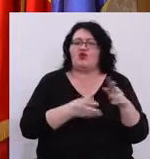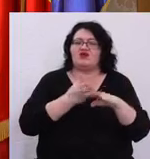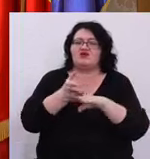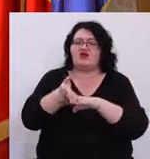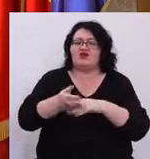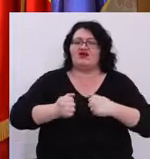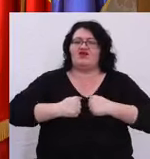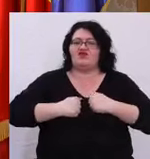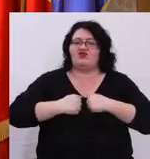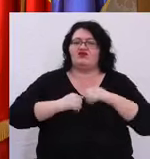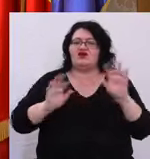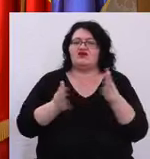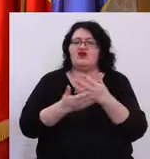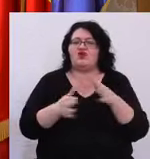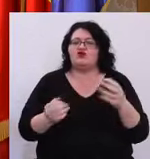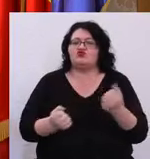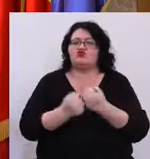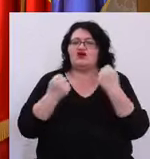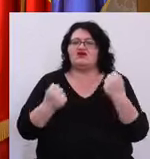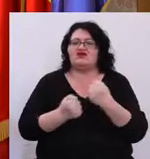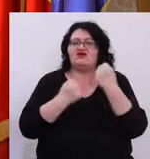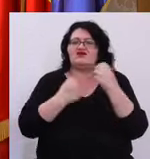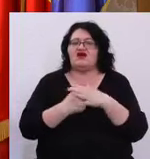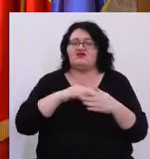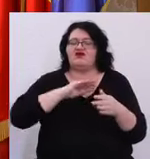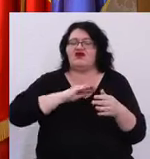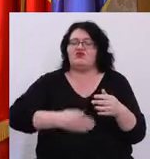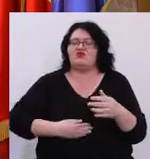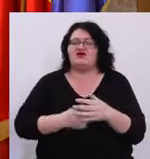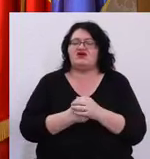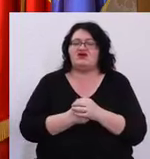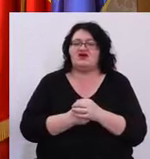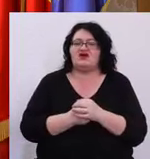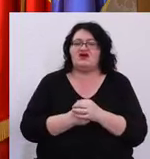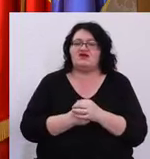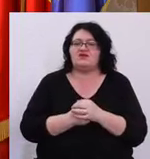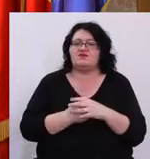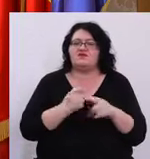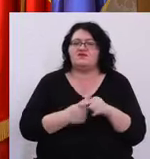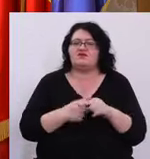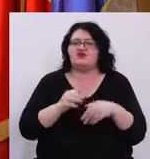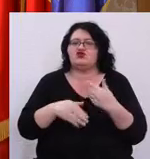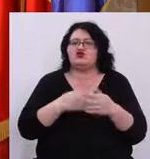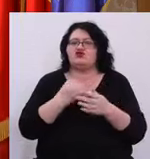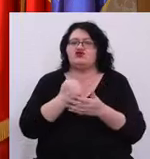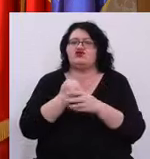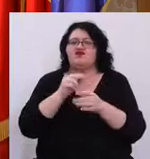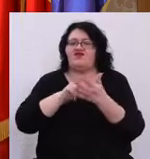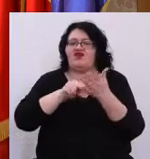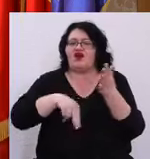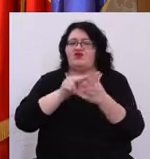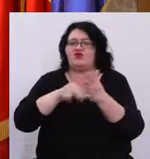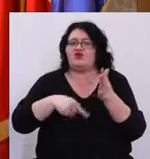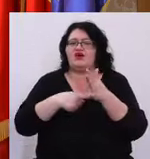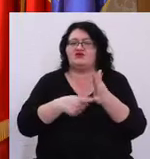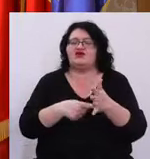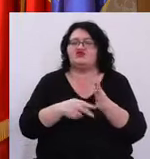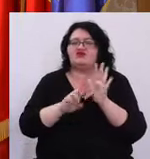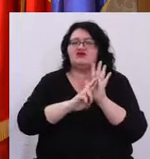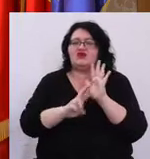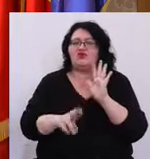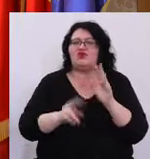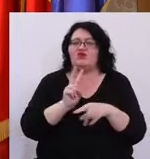voluntarilor în orice fel de activitate a primăriei Și după ce va fi aprobat acest regulament